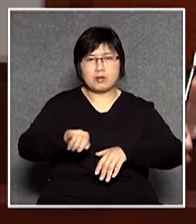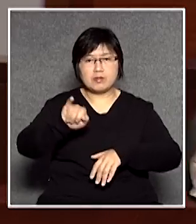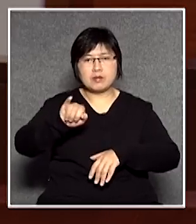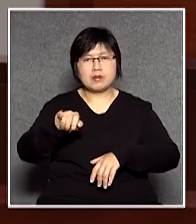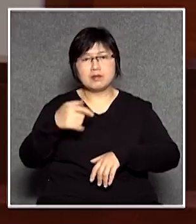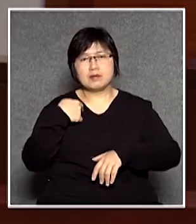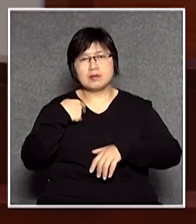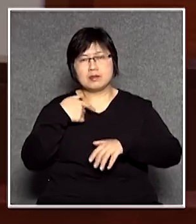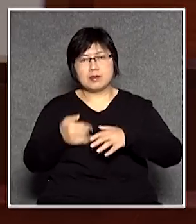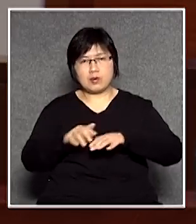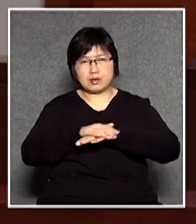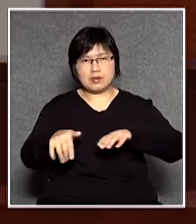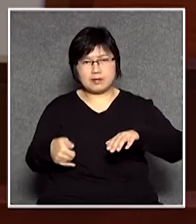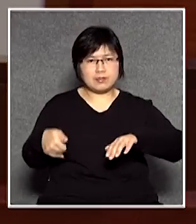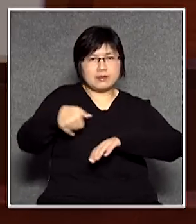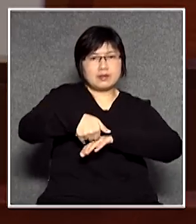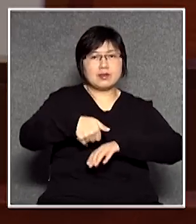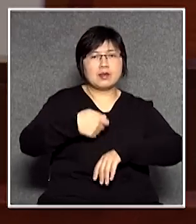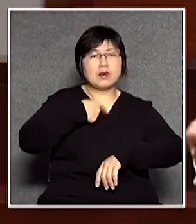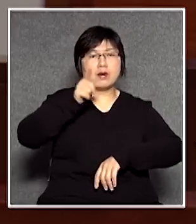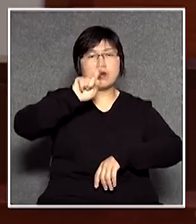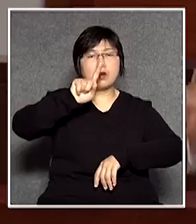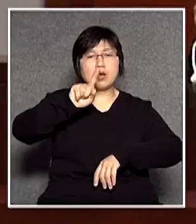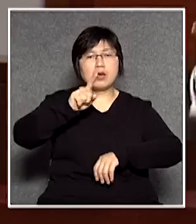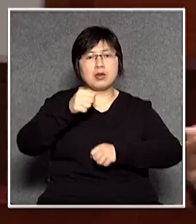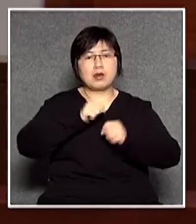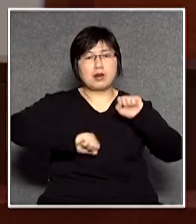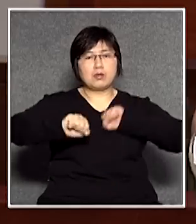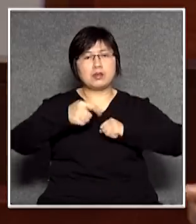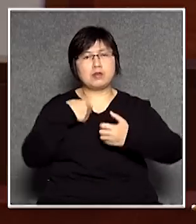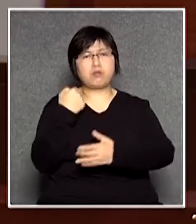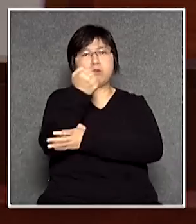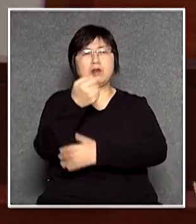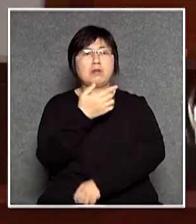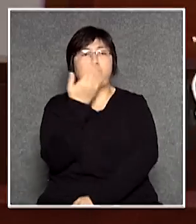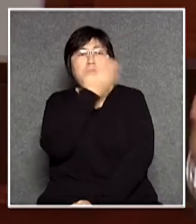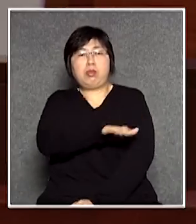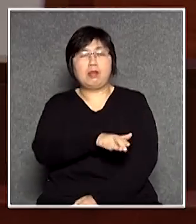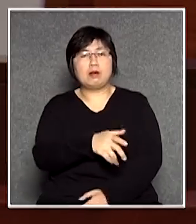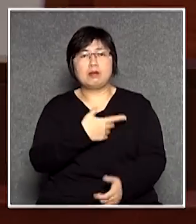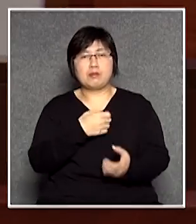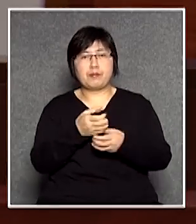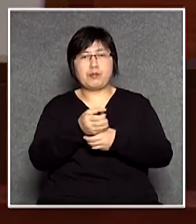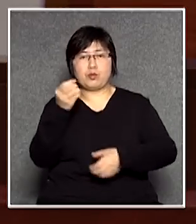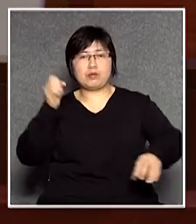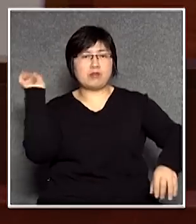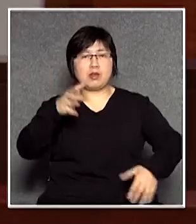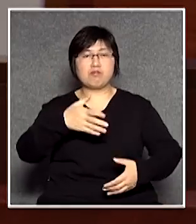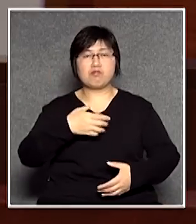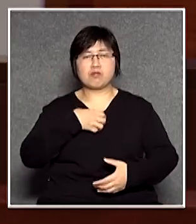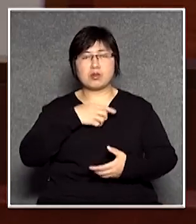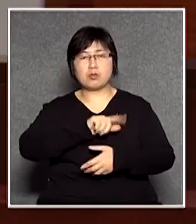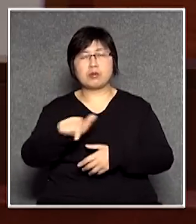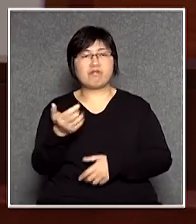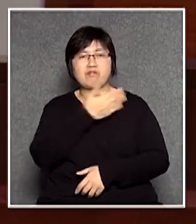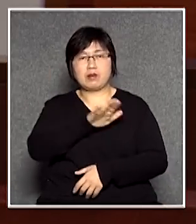擒桌因為我做的鞋子就是要抗爭話知你擲杯也擲我就不覺得是康莊